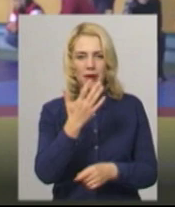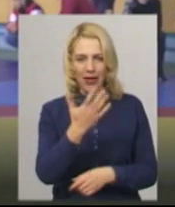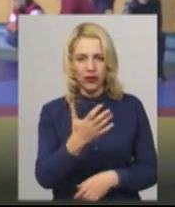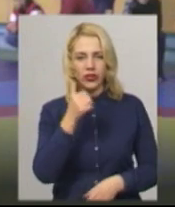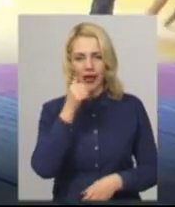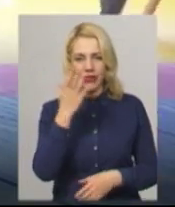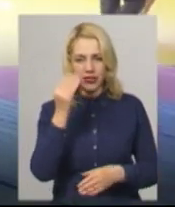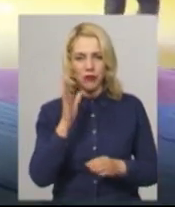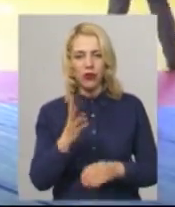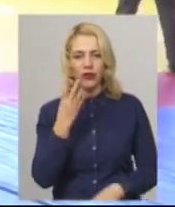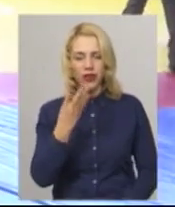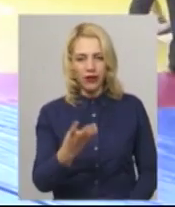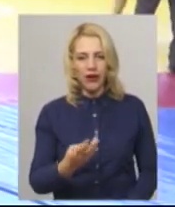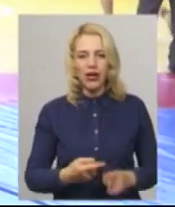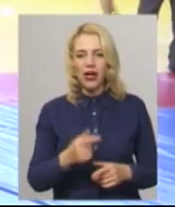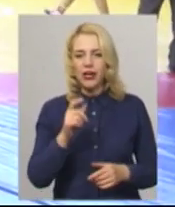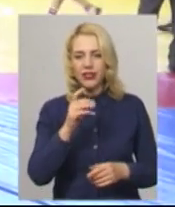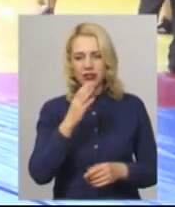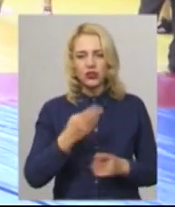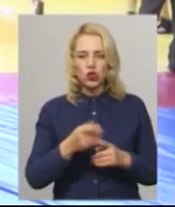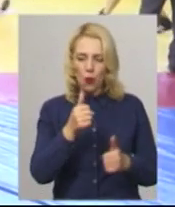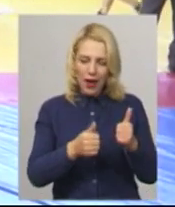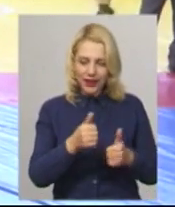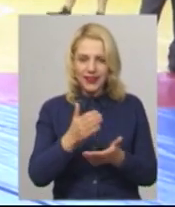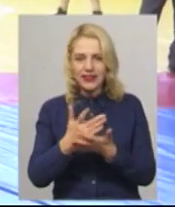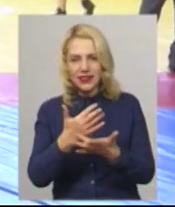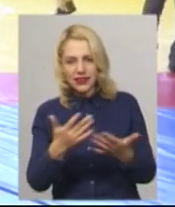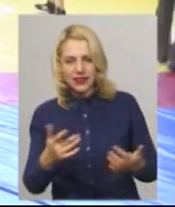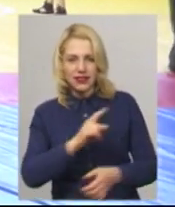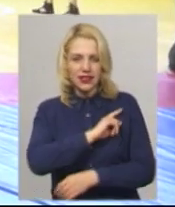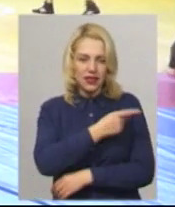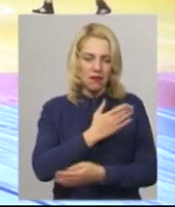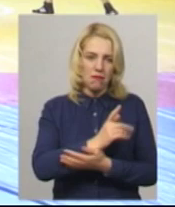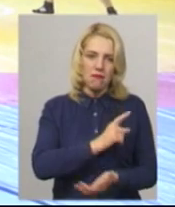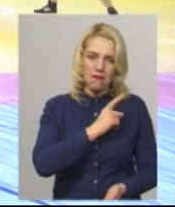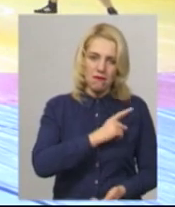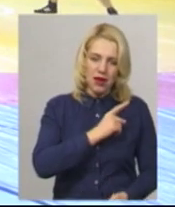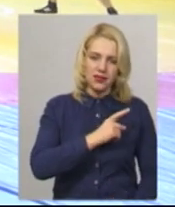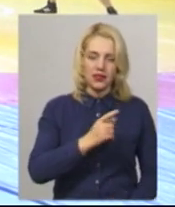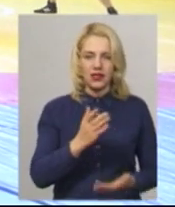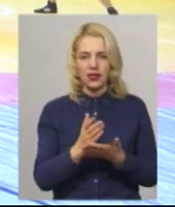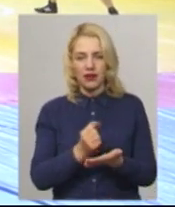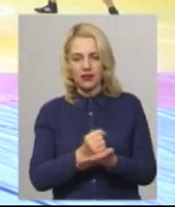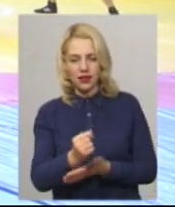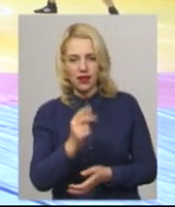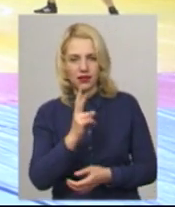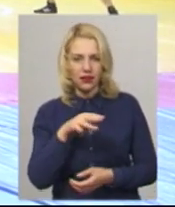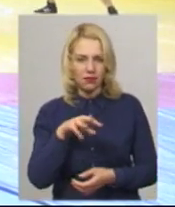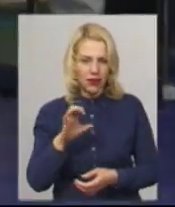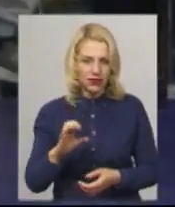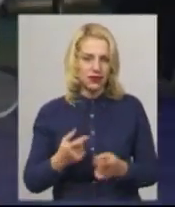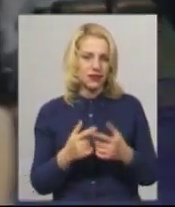четверо. Суперники досить непогані, сильні, є майстри спорту, є кандидати, так що килим